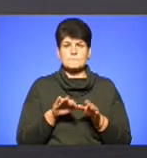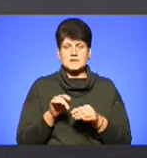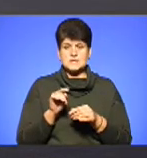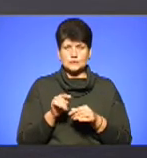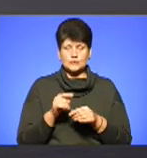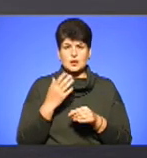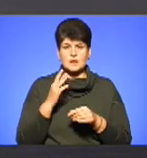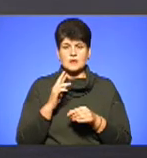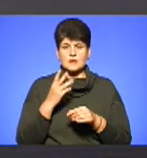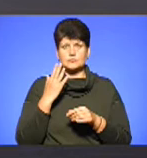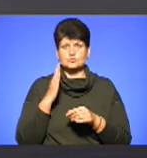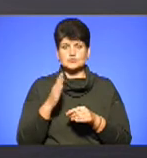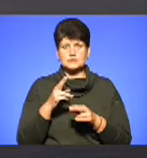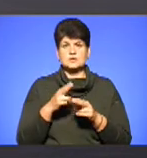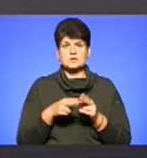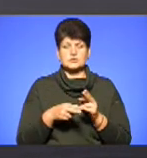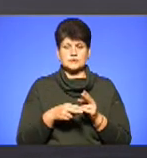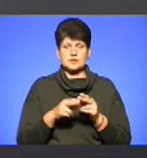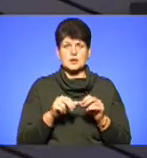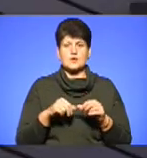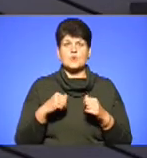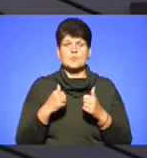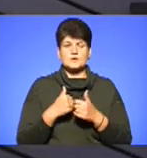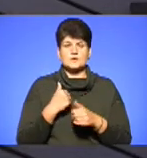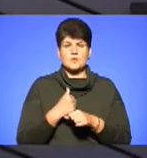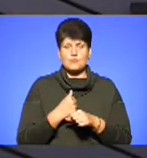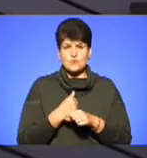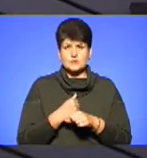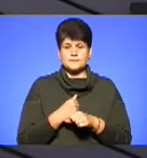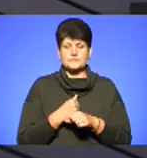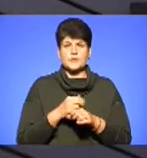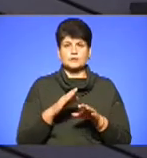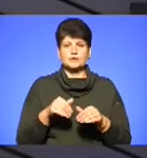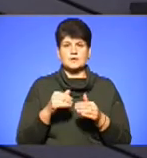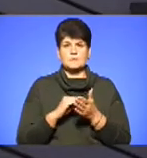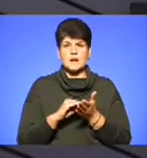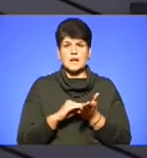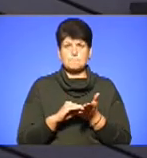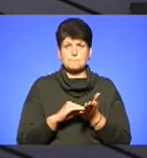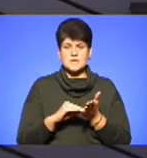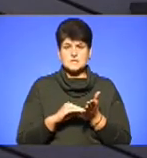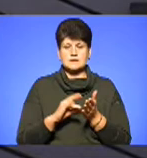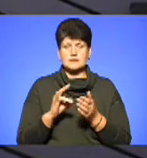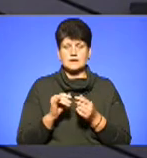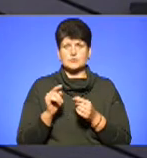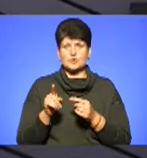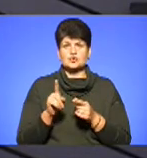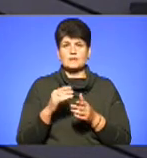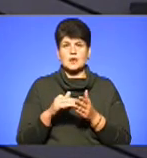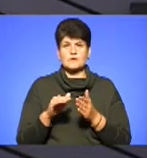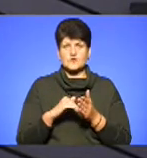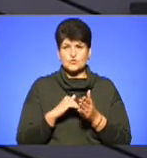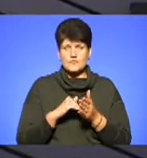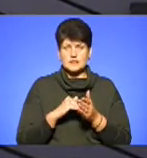буде завершиться робота комісії, буде винесений припис на то, щоб ліквідувати,